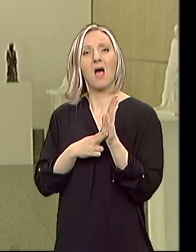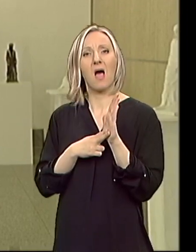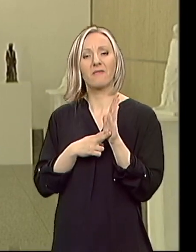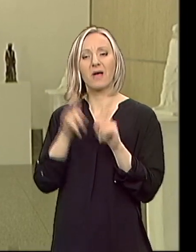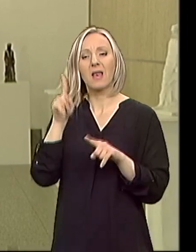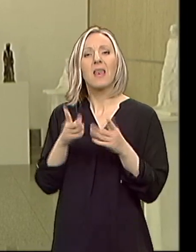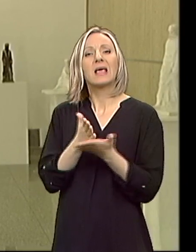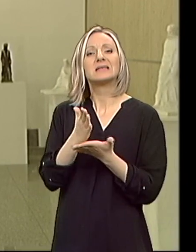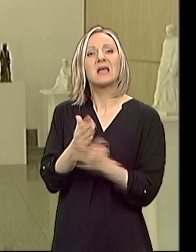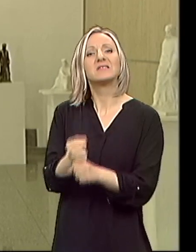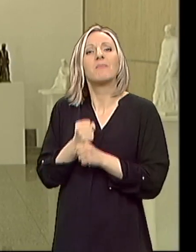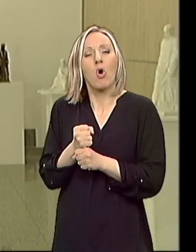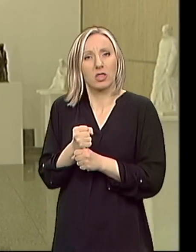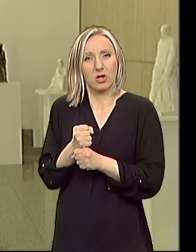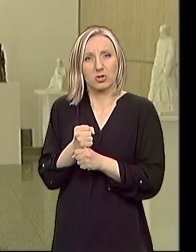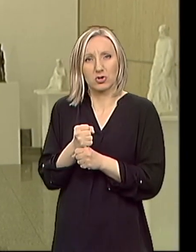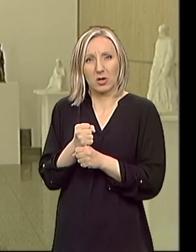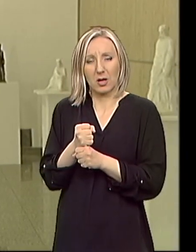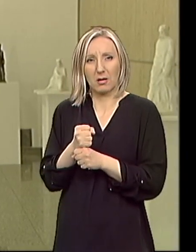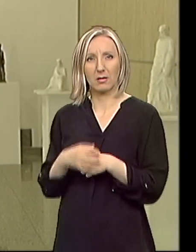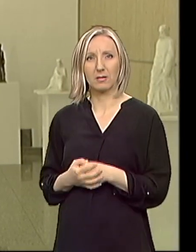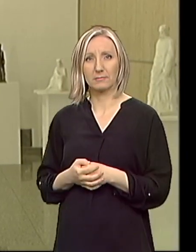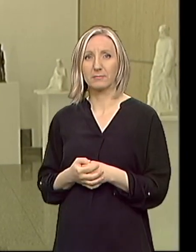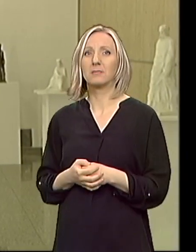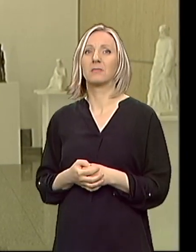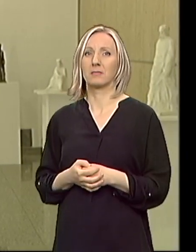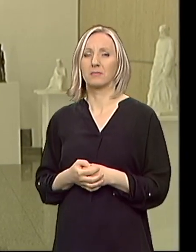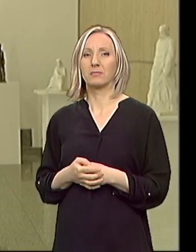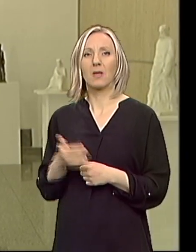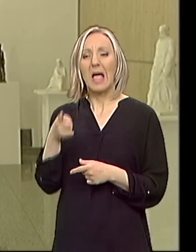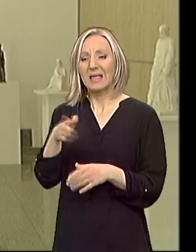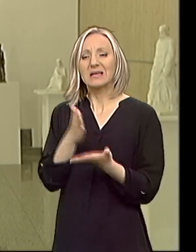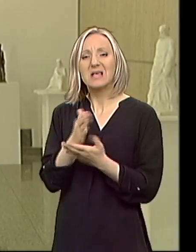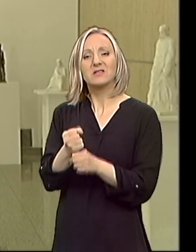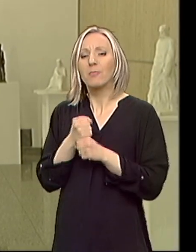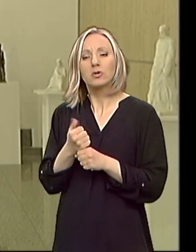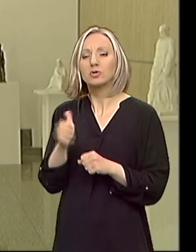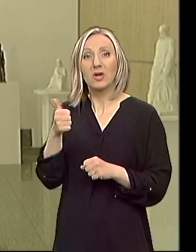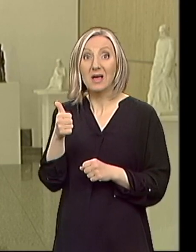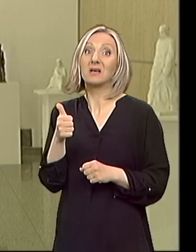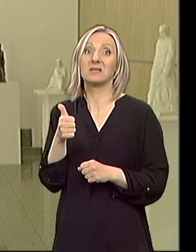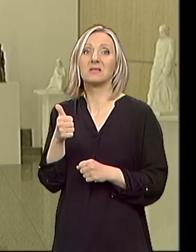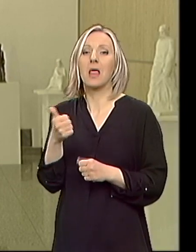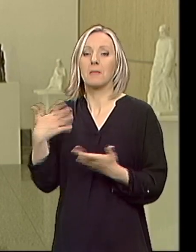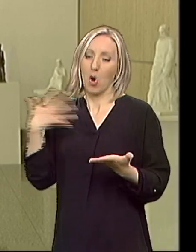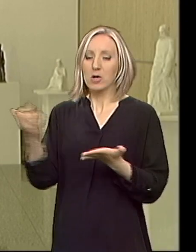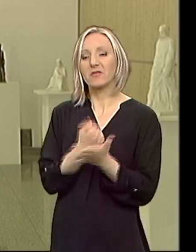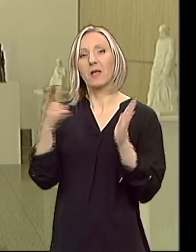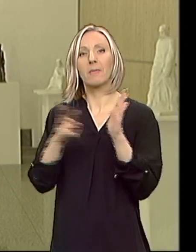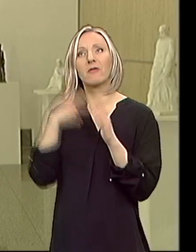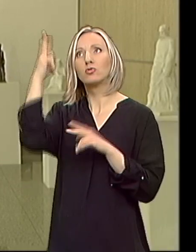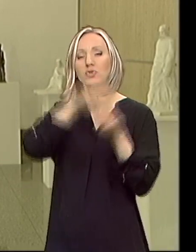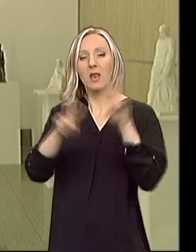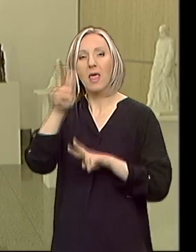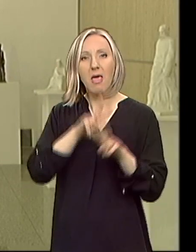servise podrške. To ne u velikoj meri podrazumeva osvarivanje prava na tuđu, nego i pomoć do koje